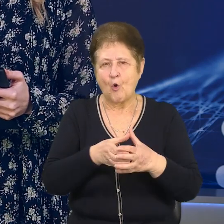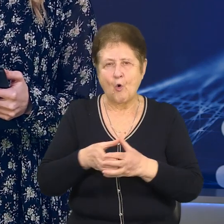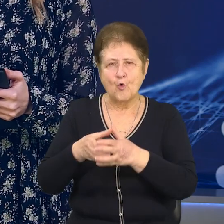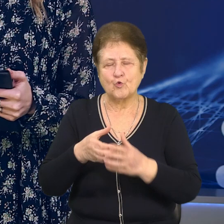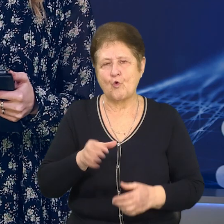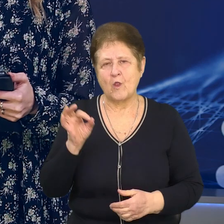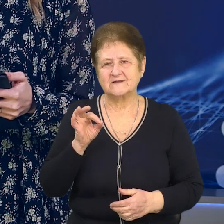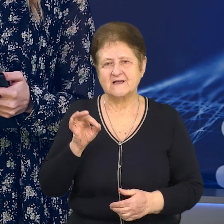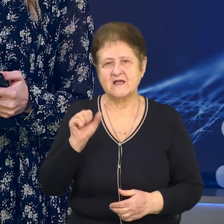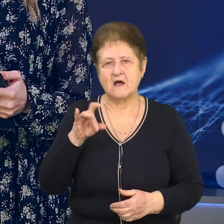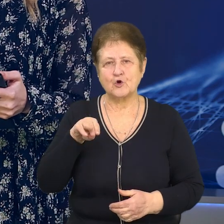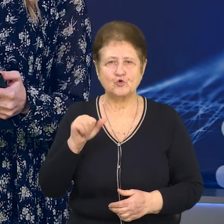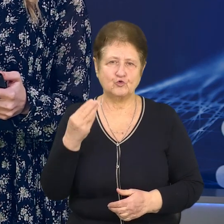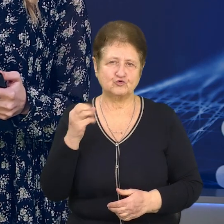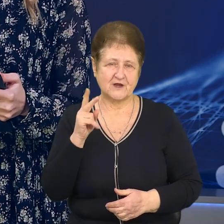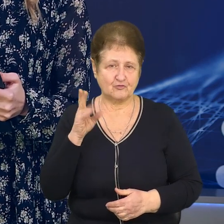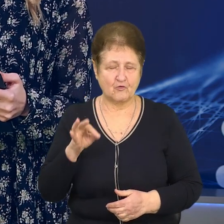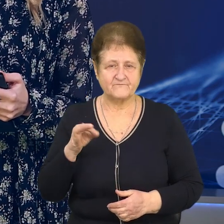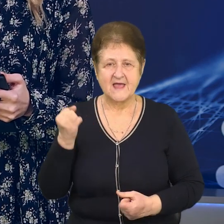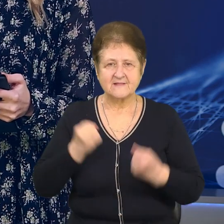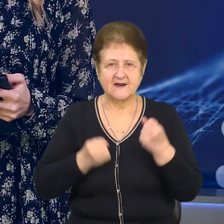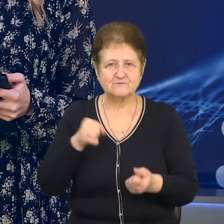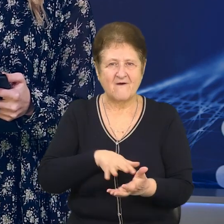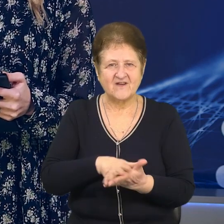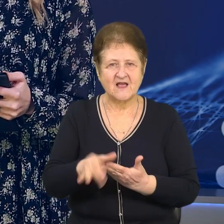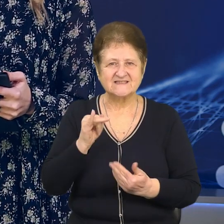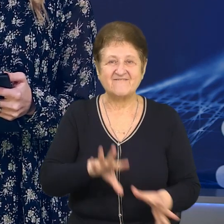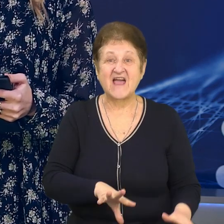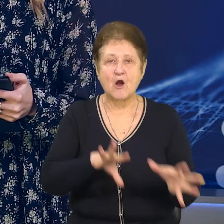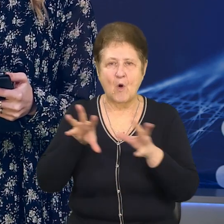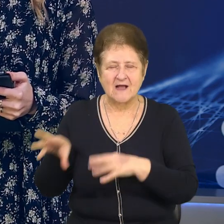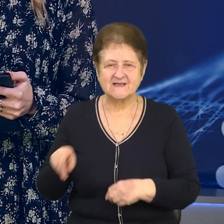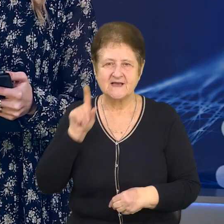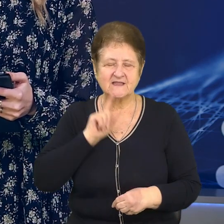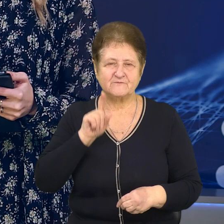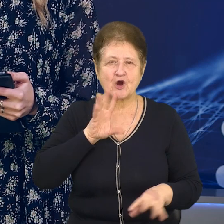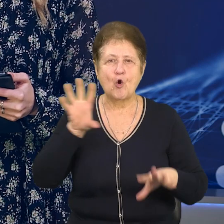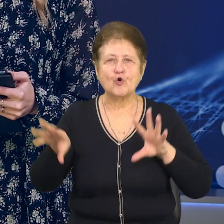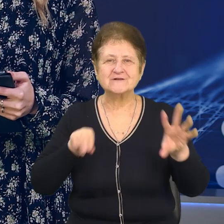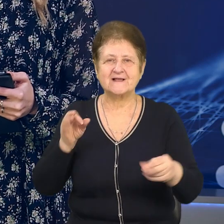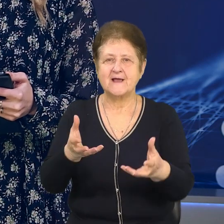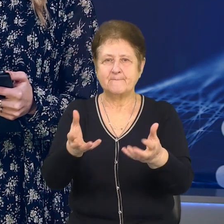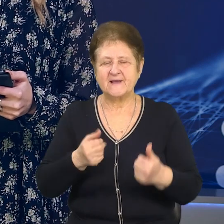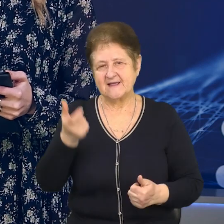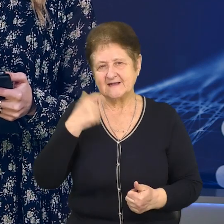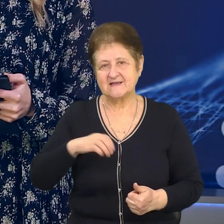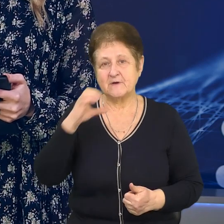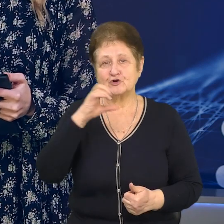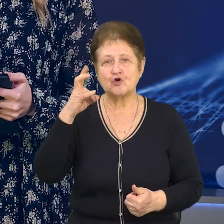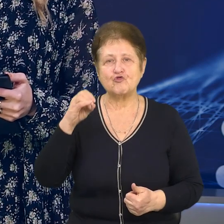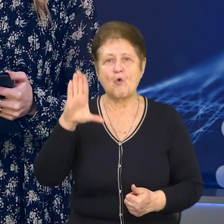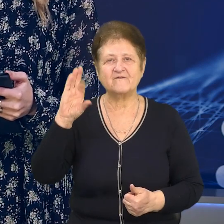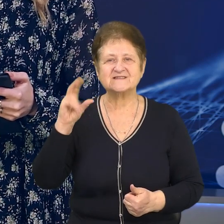Олександр Артюшенко. Транспортні витрати з евакуації людей та тимчасове розселення бере на себе Сновська міська рада та